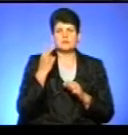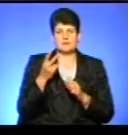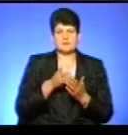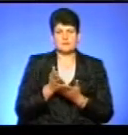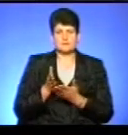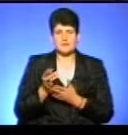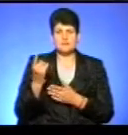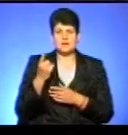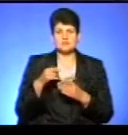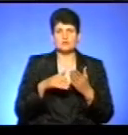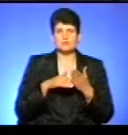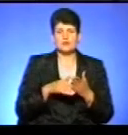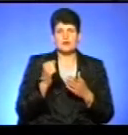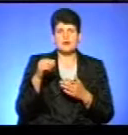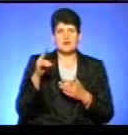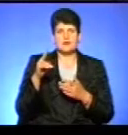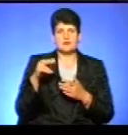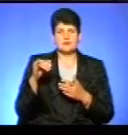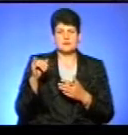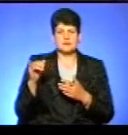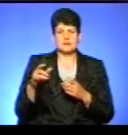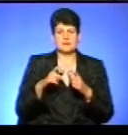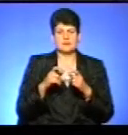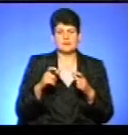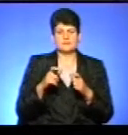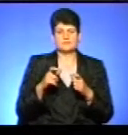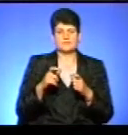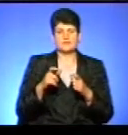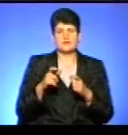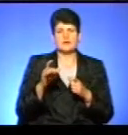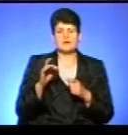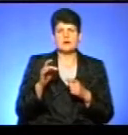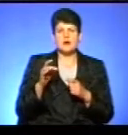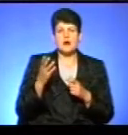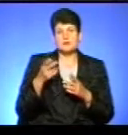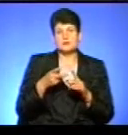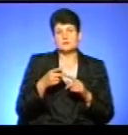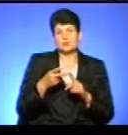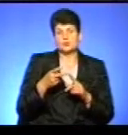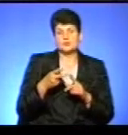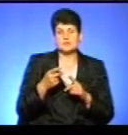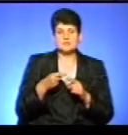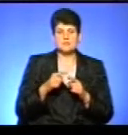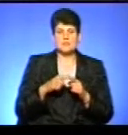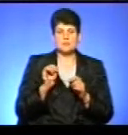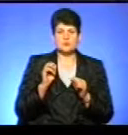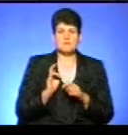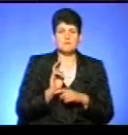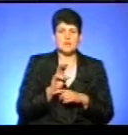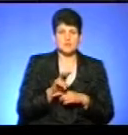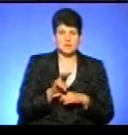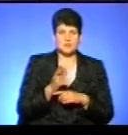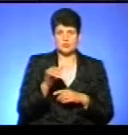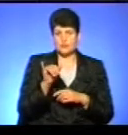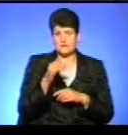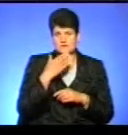Перший – це за допомогою Банк АйДі на сайті громадського бюджету Тернополя, це ПБ Рада ТЮА. А наступний крок – це можете прийти, якщо ви не